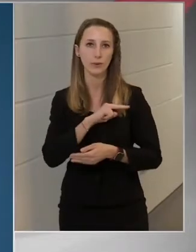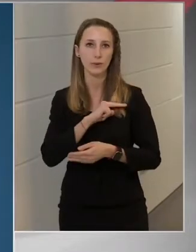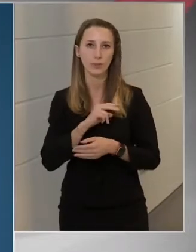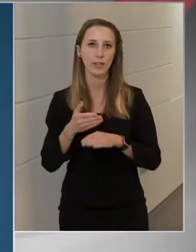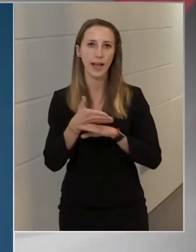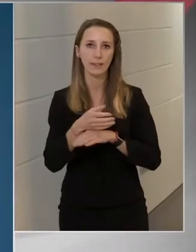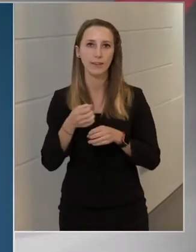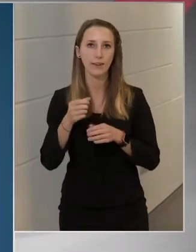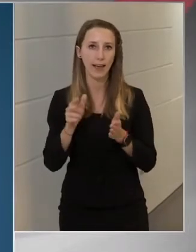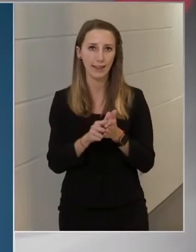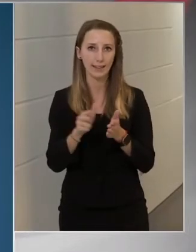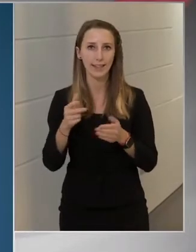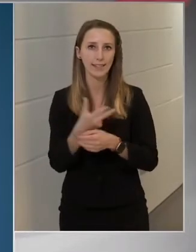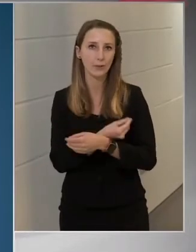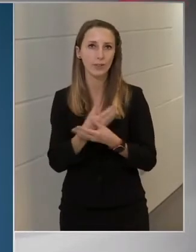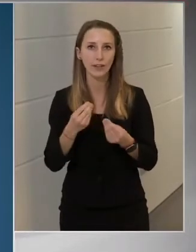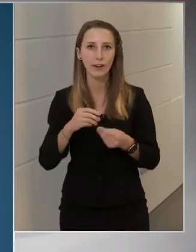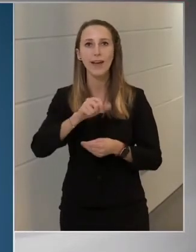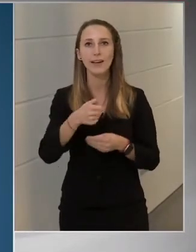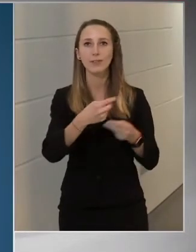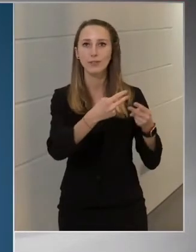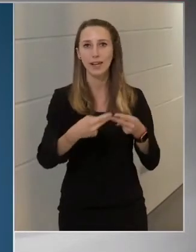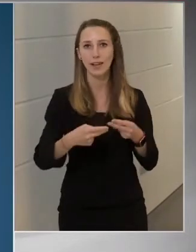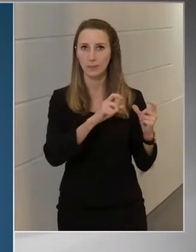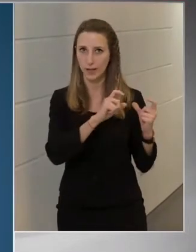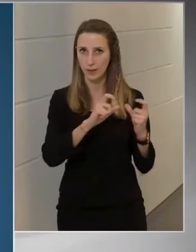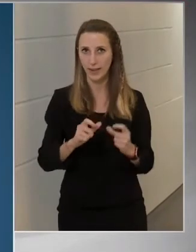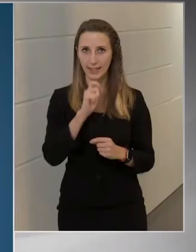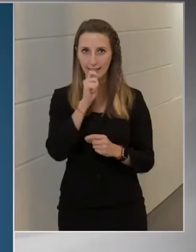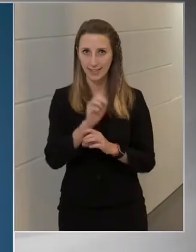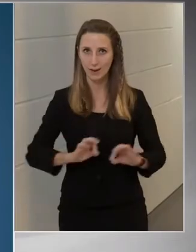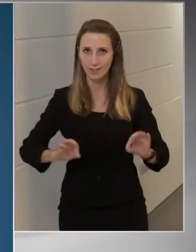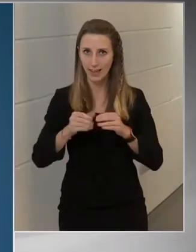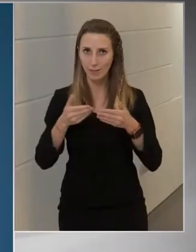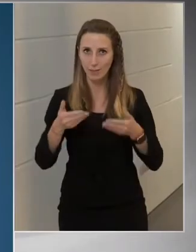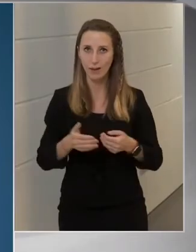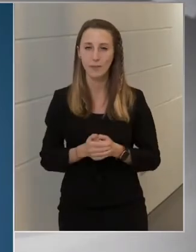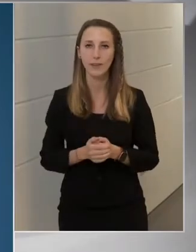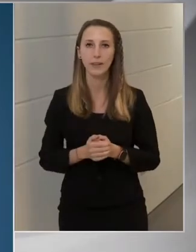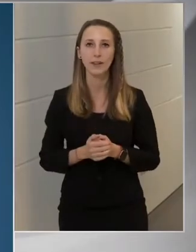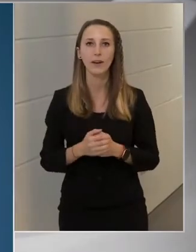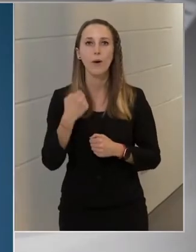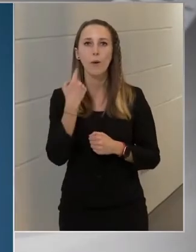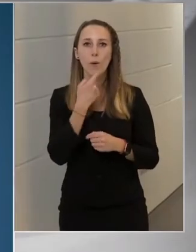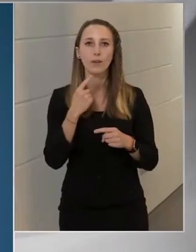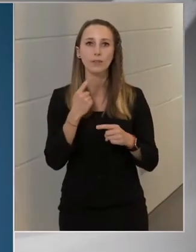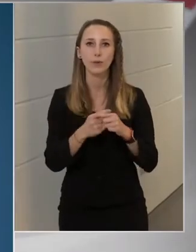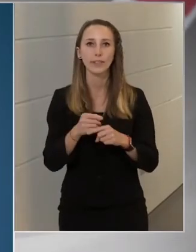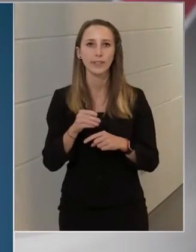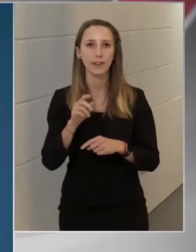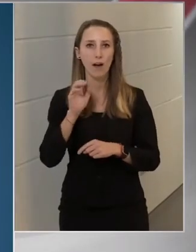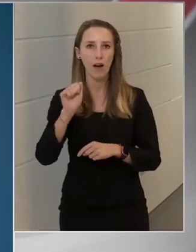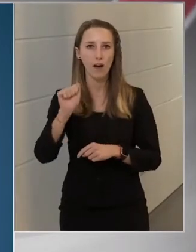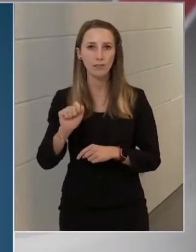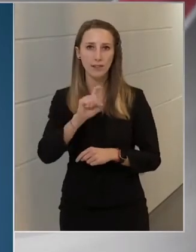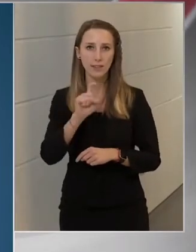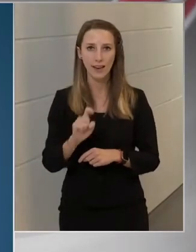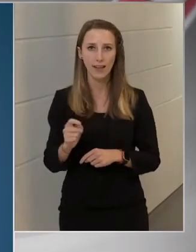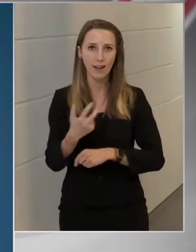engedélyezett oltóanyagnak az első szállítmányai érkeznek hazánkba. Ez az oxfordi AstraZeneca vakcina,